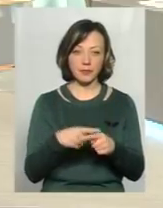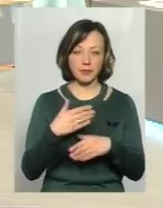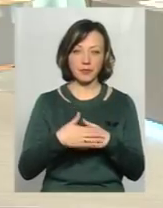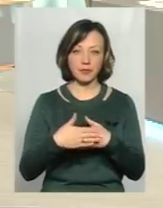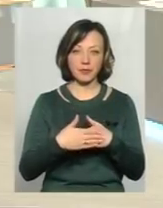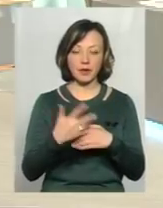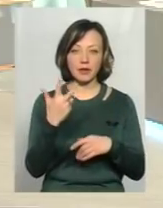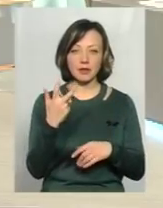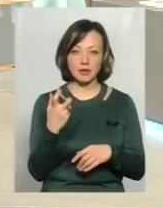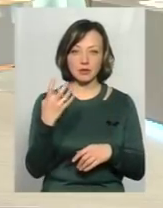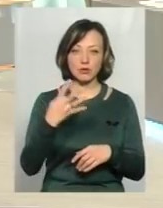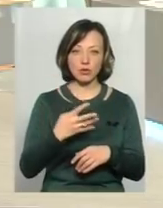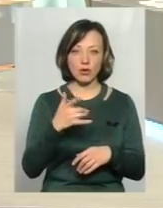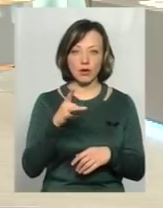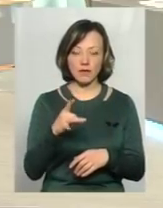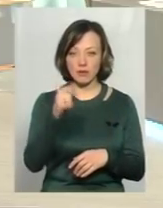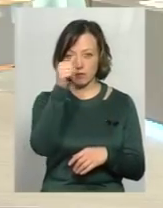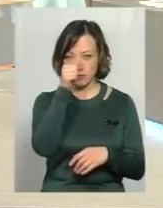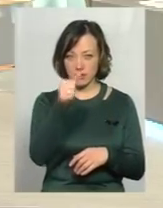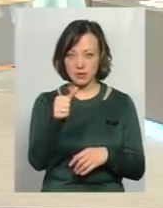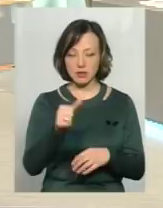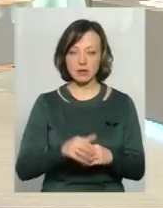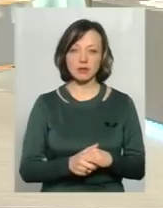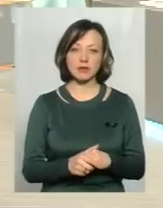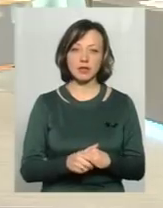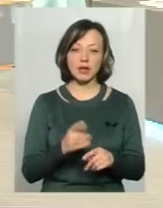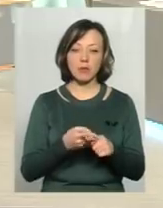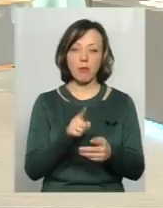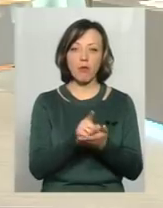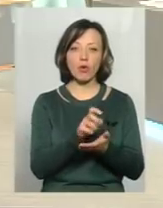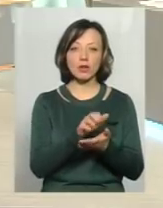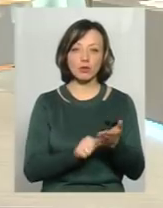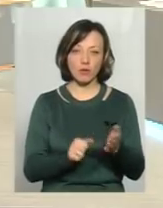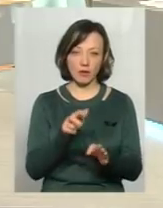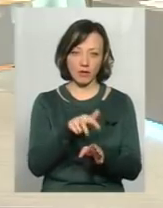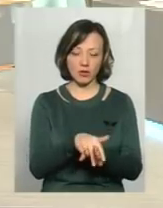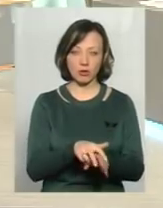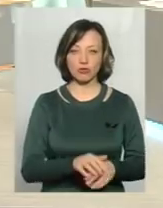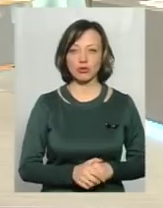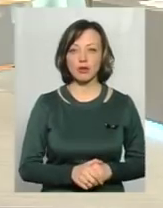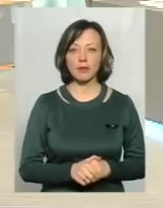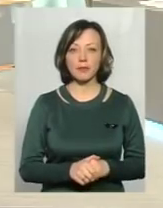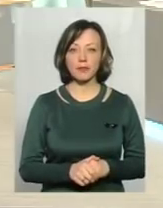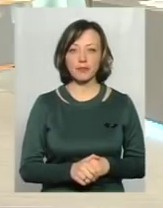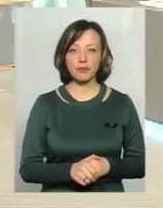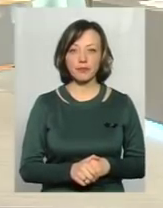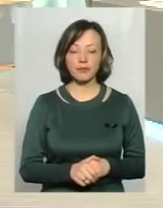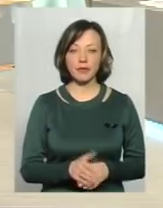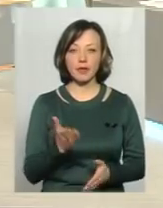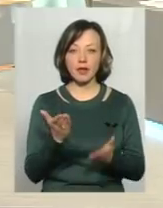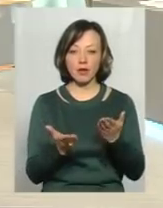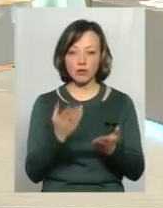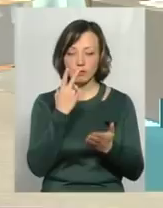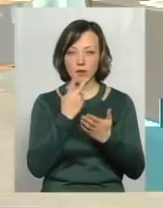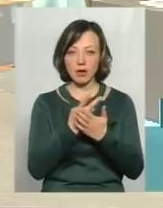приблизно 340 гривень в місяць. Це є податкове навантаження. Це якщо взяти в